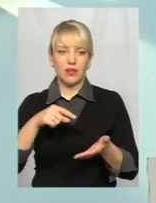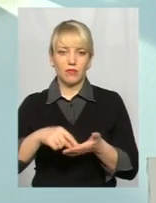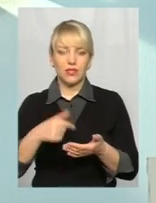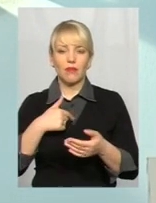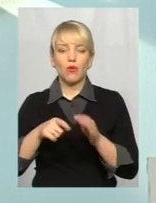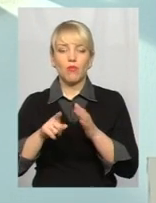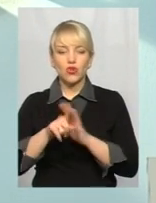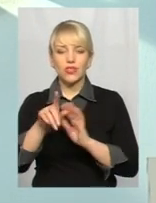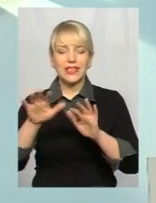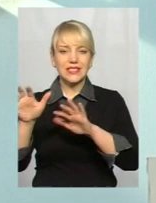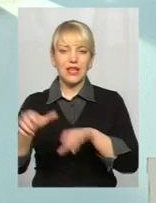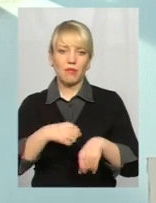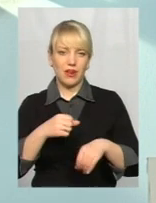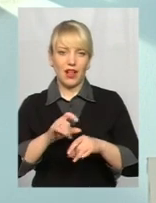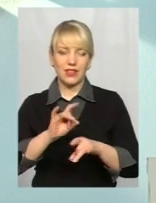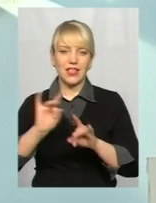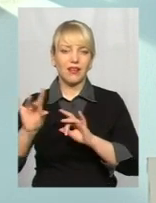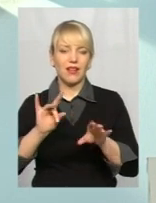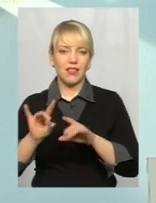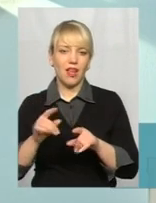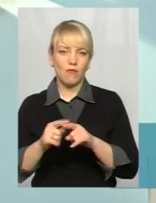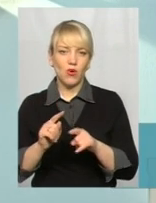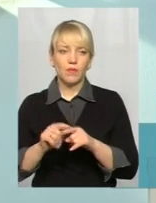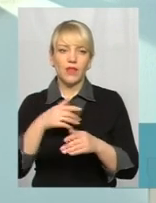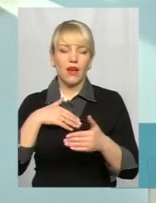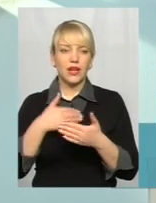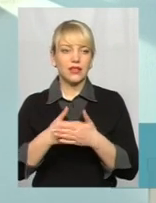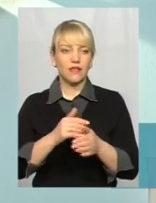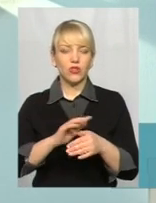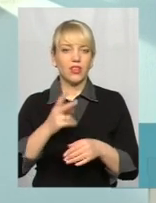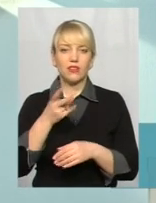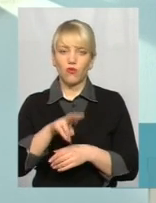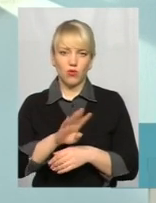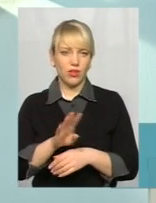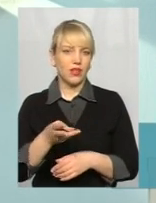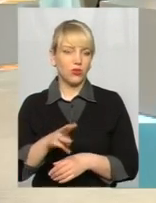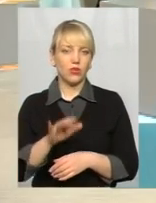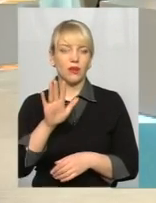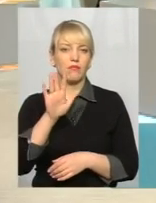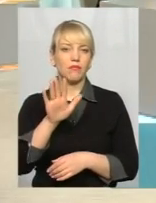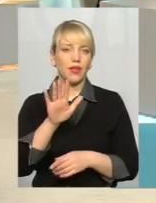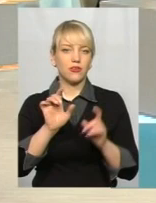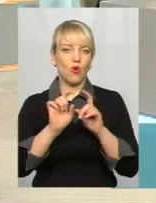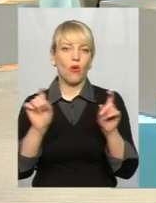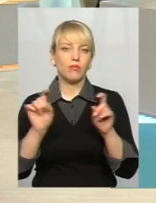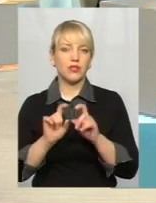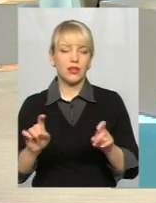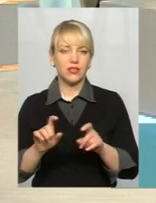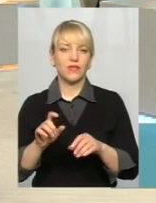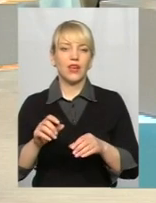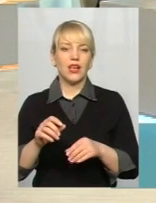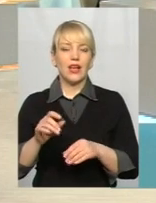забирати зовнішню рекламу і активно вже забрали навіть не двоє, не троє, там більше п'яти об'єктів зовнішньої реклами.